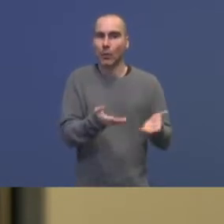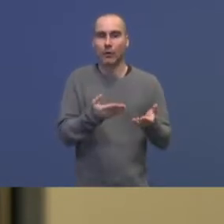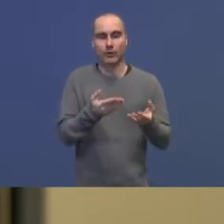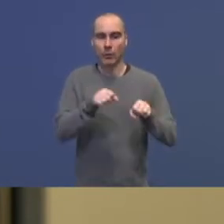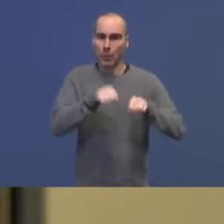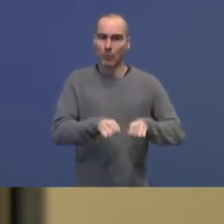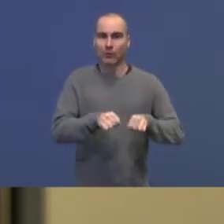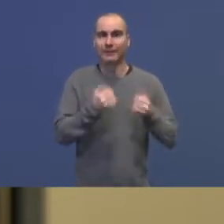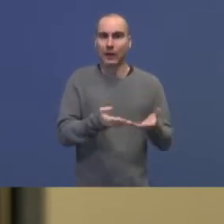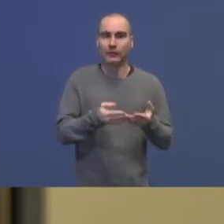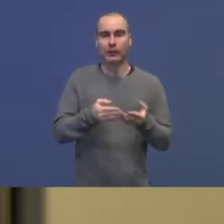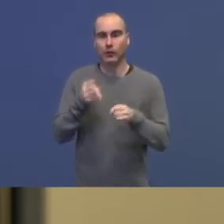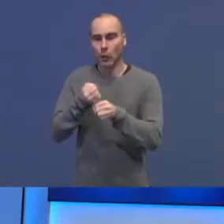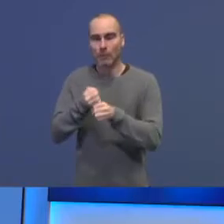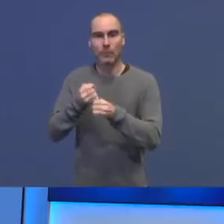og jobb og blir integrert?